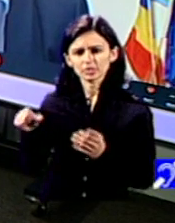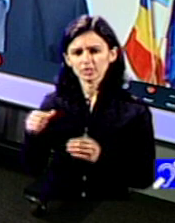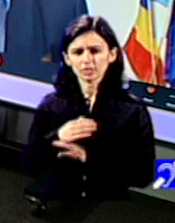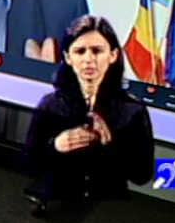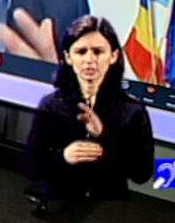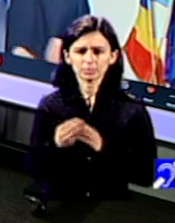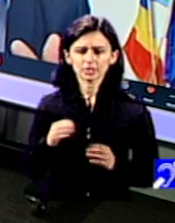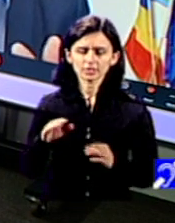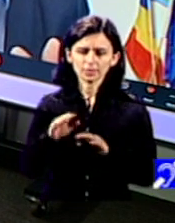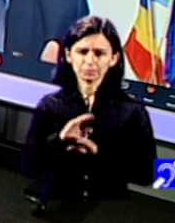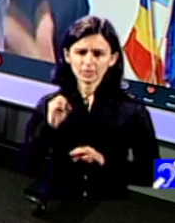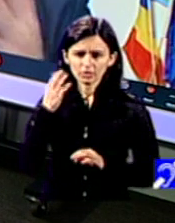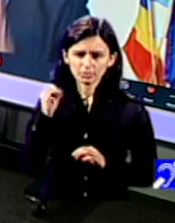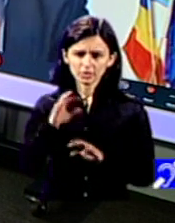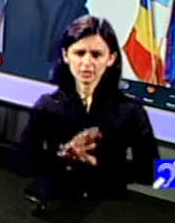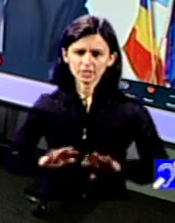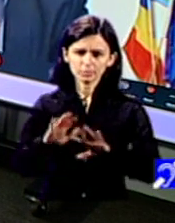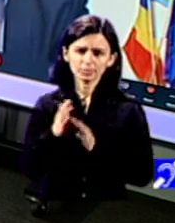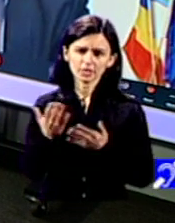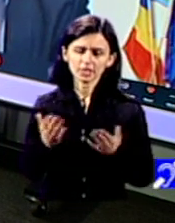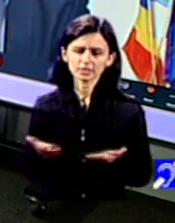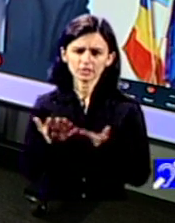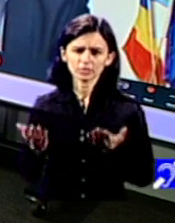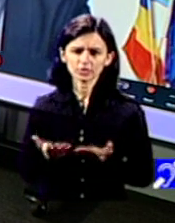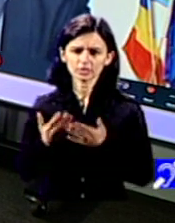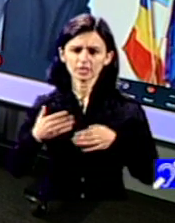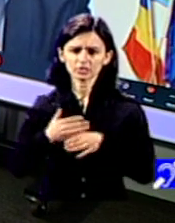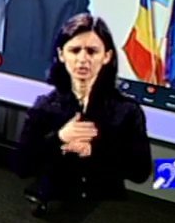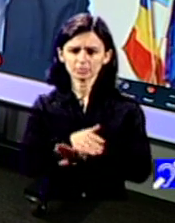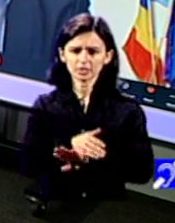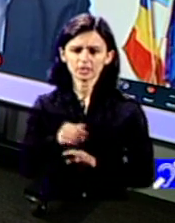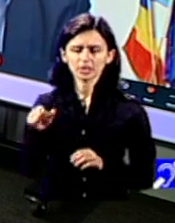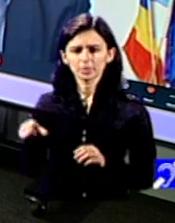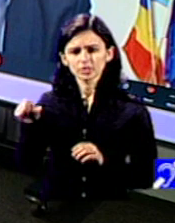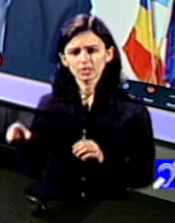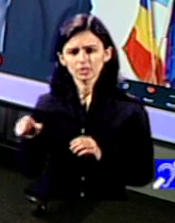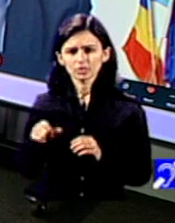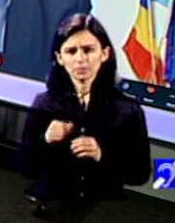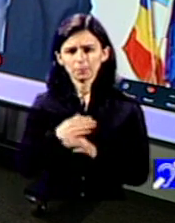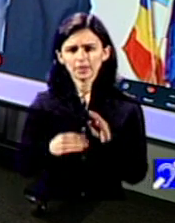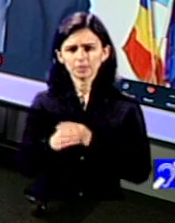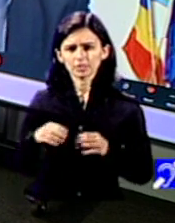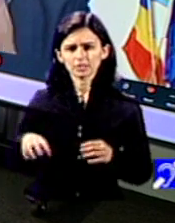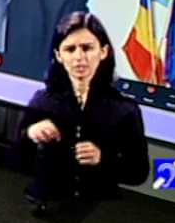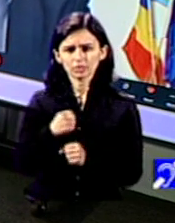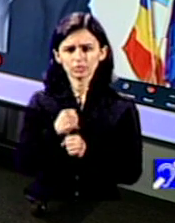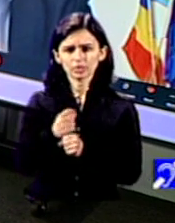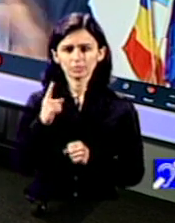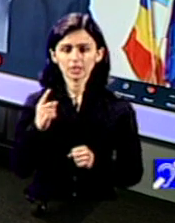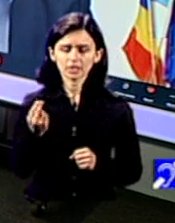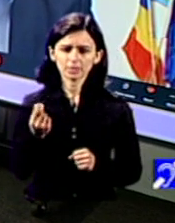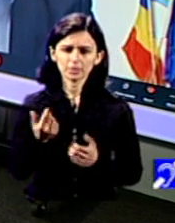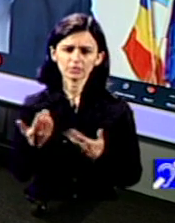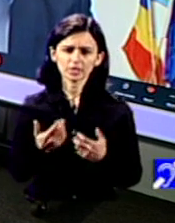o politică publică care e menită să încurajeze accesibilitatea persoanelor cu dizabilități la locuri de muncă dar banii care sunt strânse ca